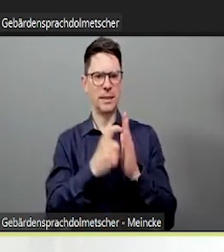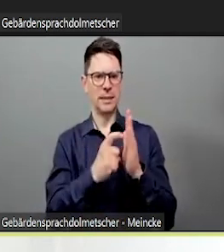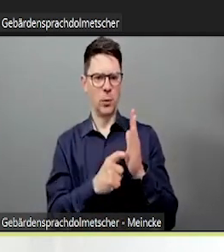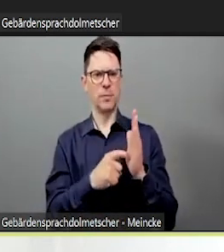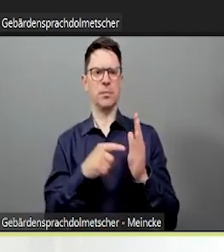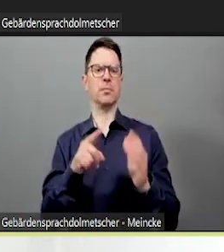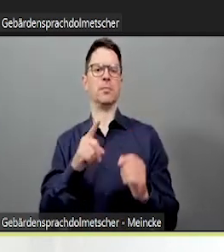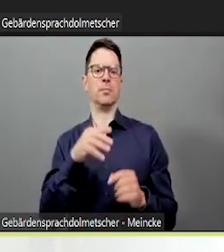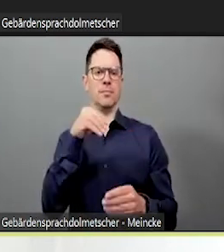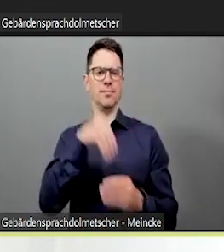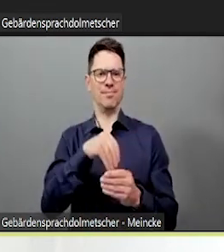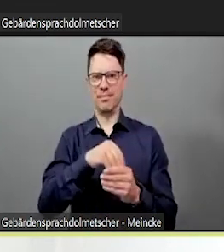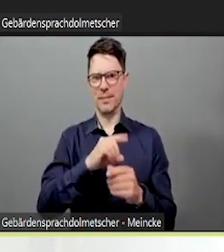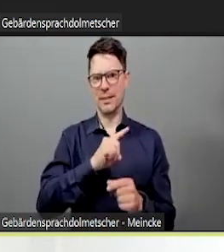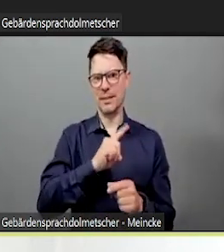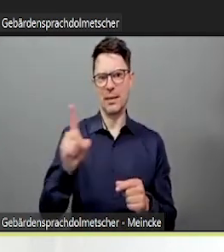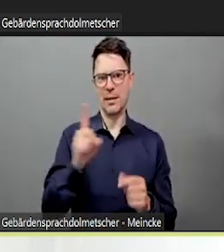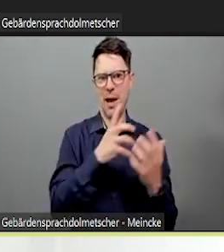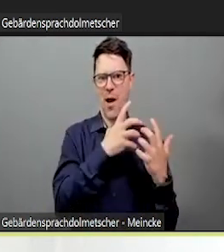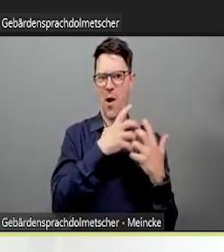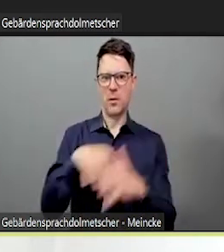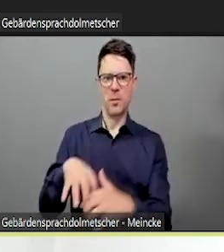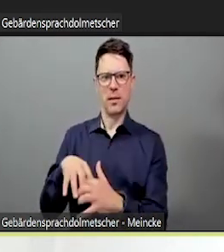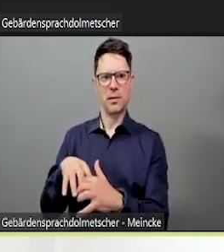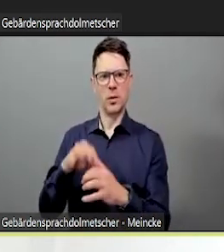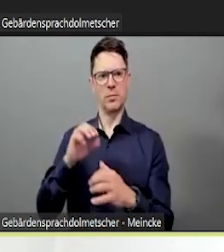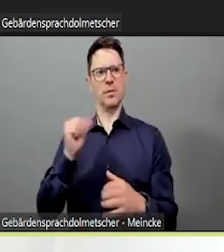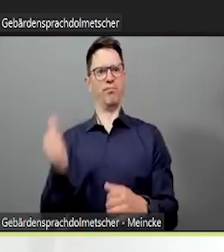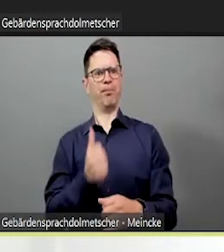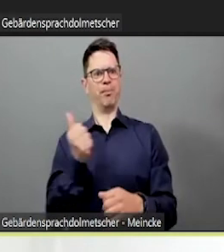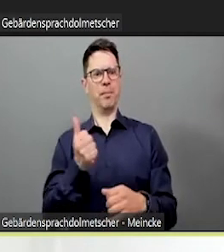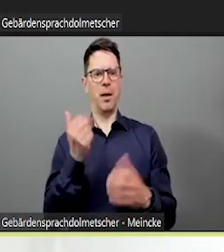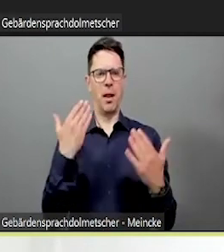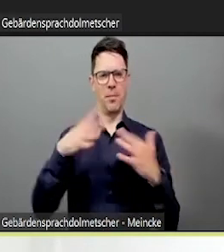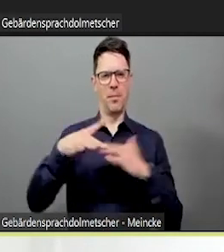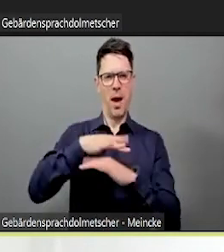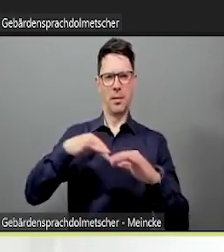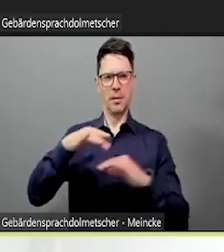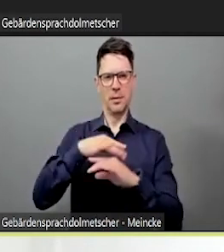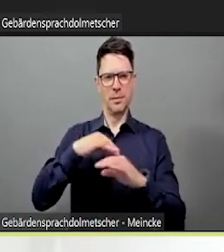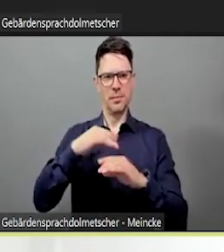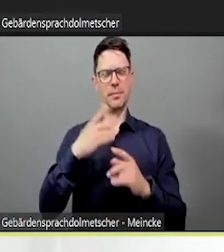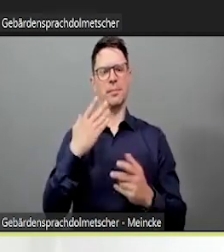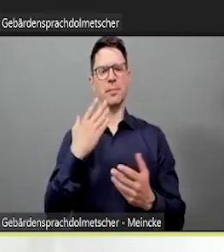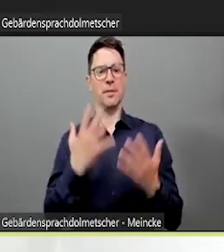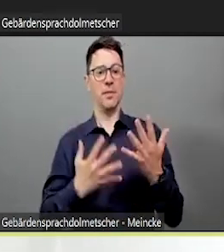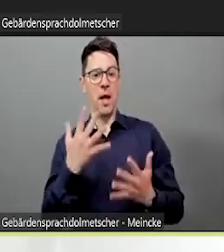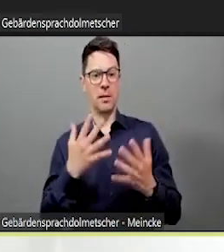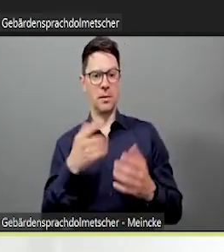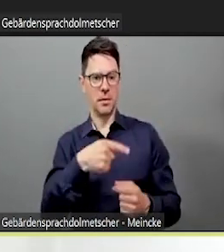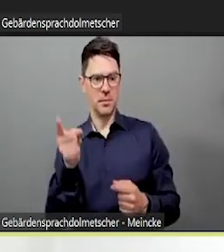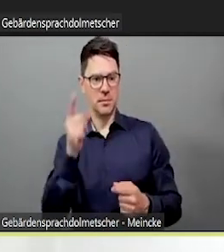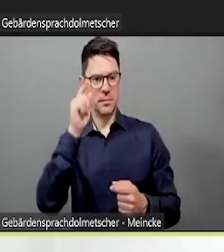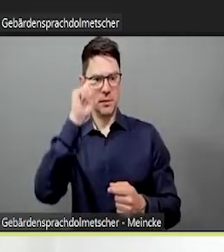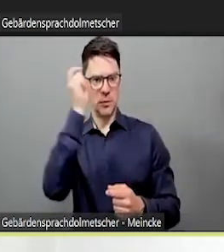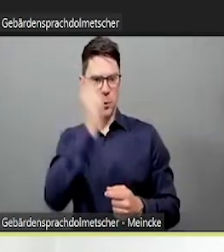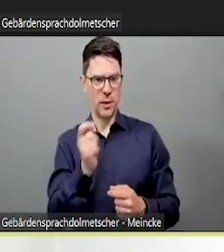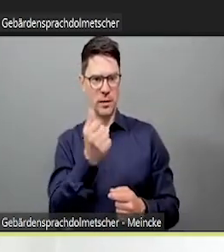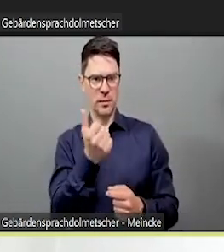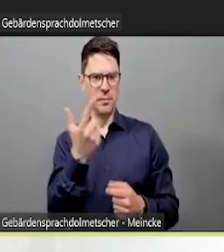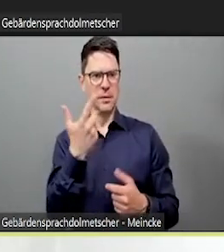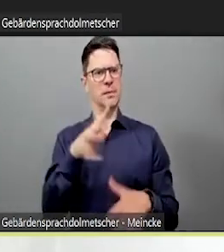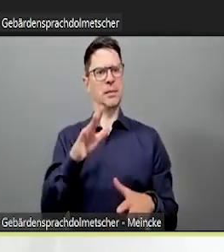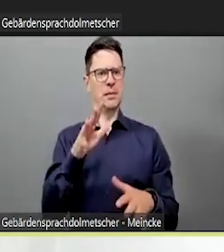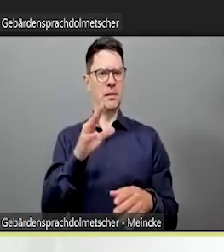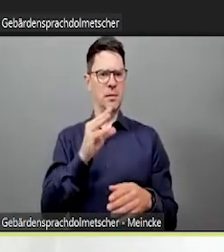Präsentation manchmal Links, sodass Sie das auch in Ruhe nochmal angucken können. Aber wir gehen einfach mal durch und schauen mal, wie wir so zeitlich